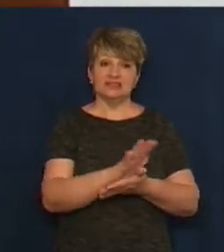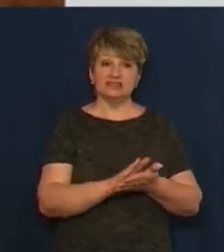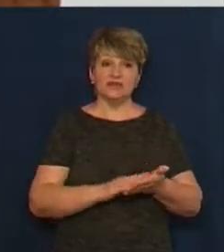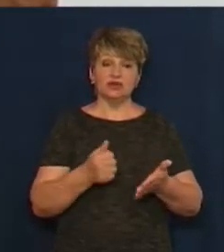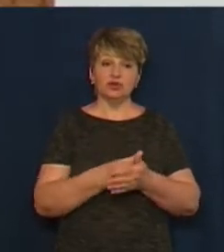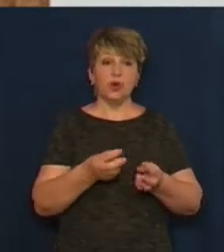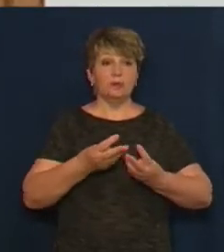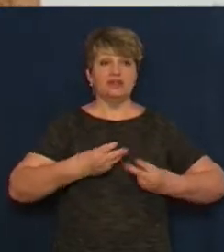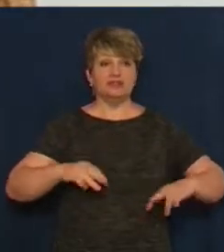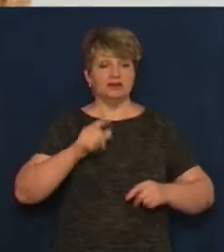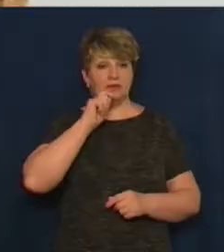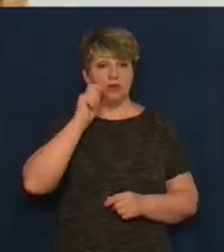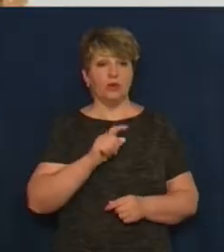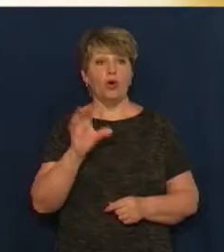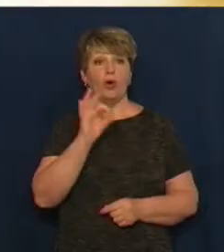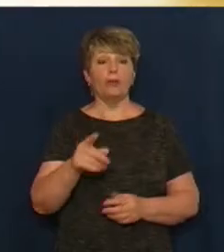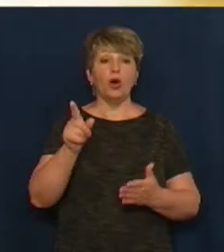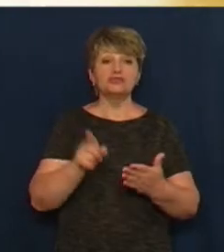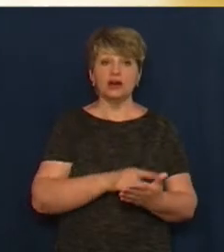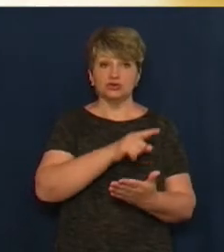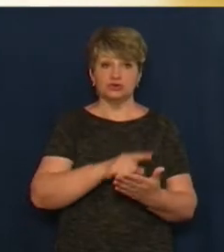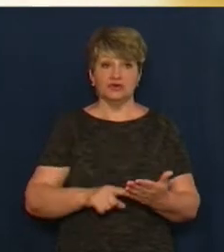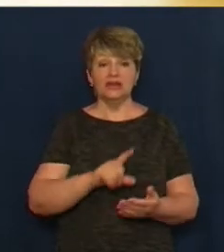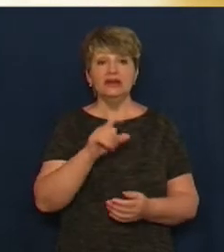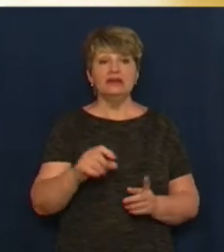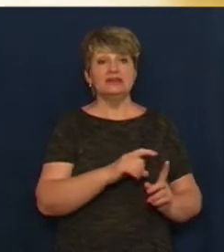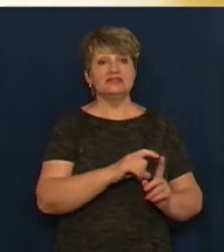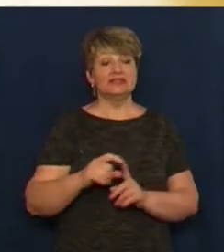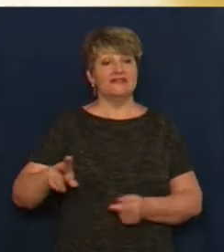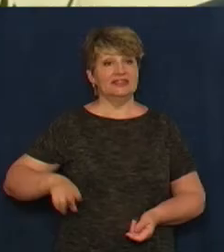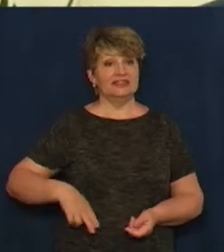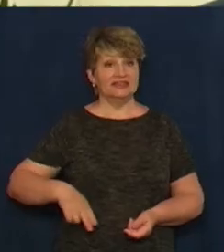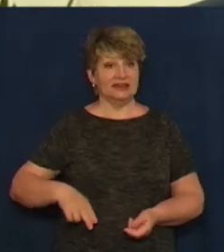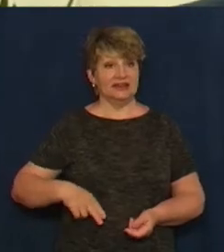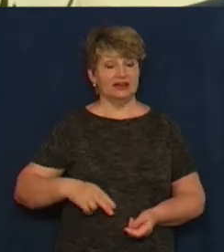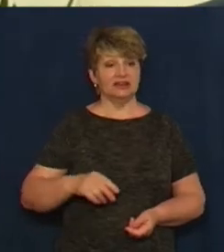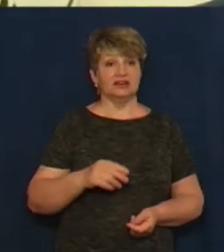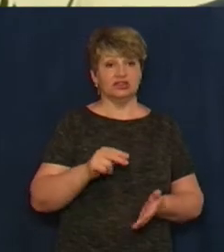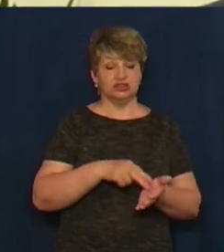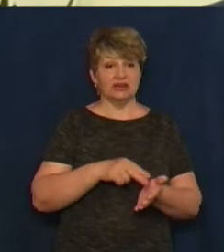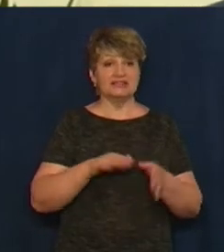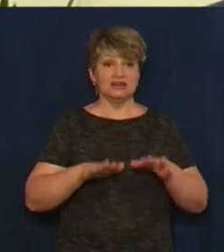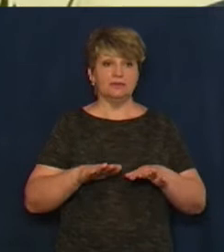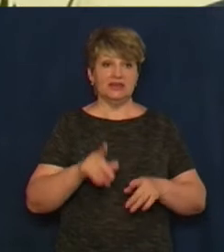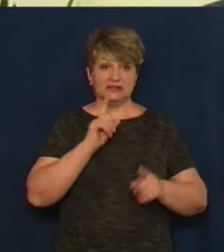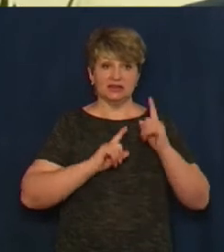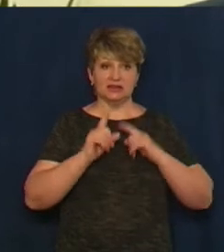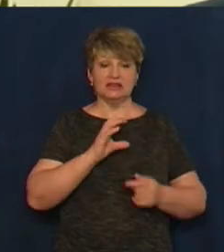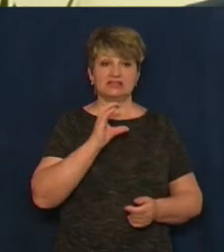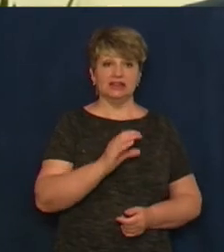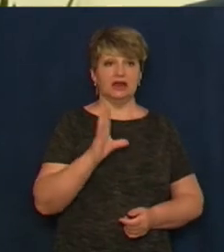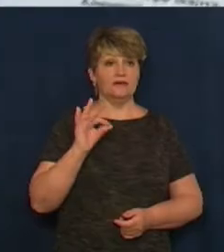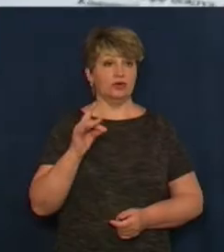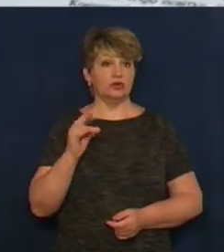скасування наказу Міністерства культури. Зі слів директора департаменту освіти та гуманітарної політики Черкаської міськради Сергія Воронова,